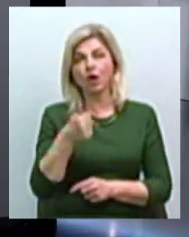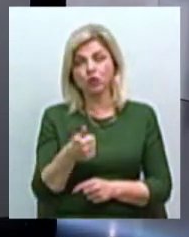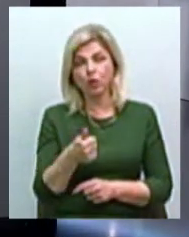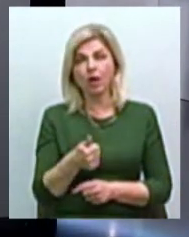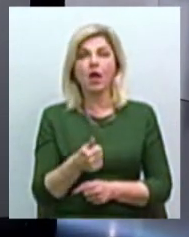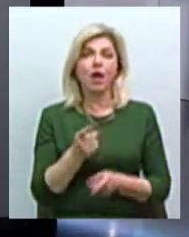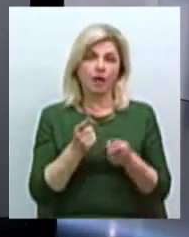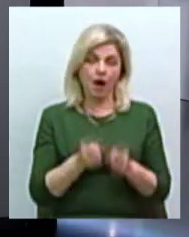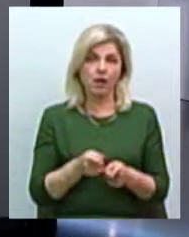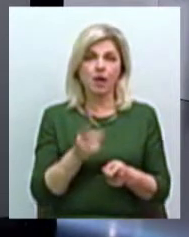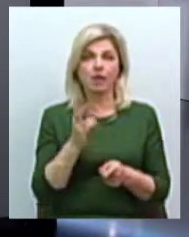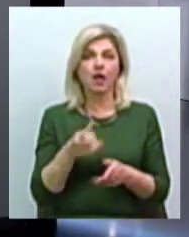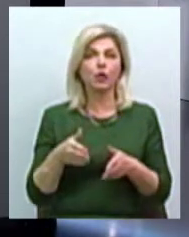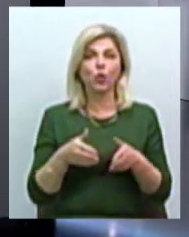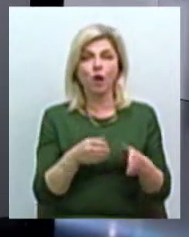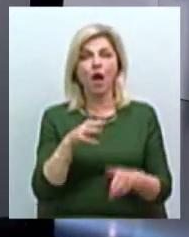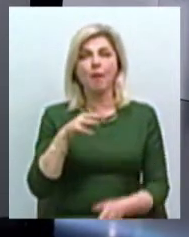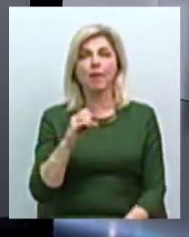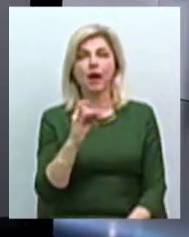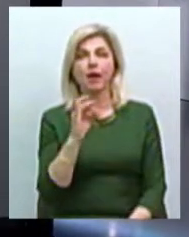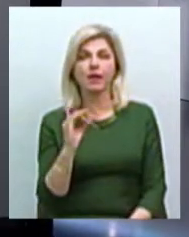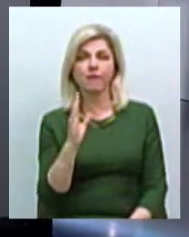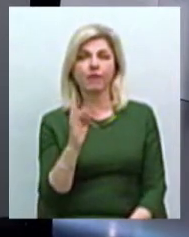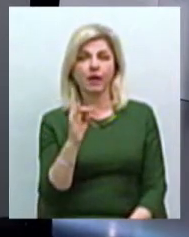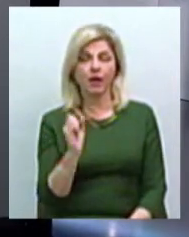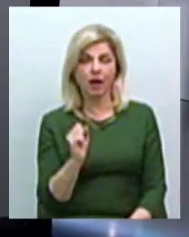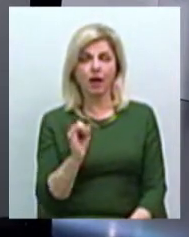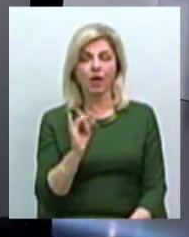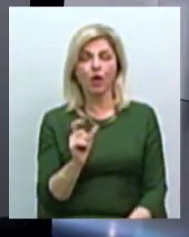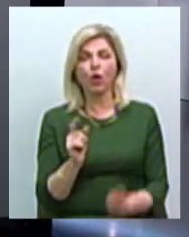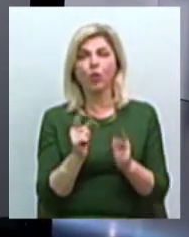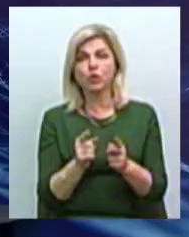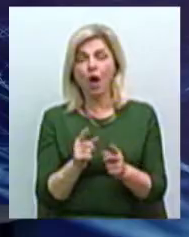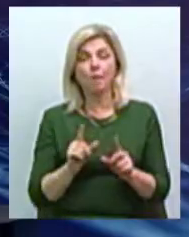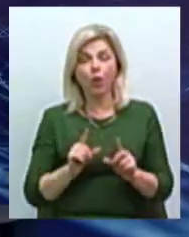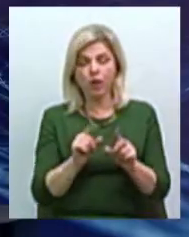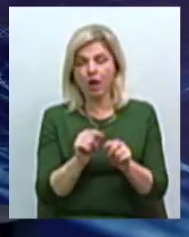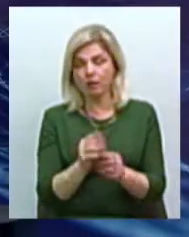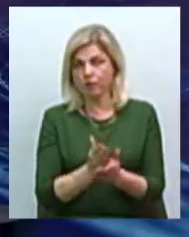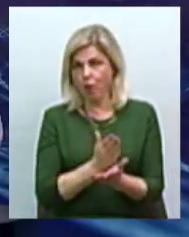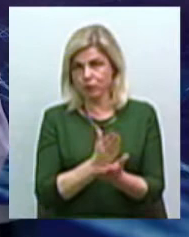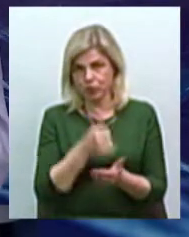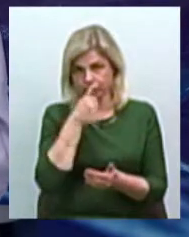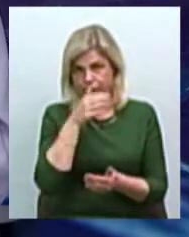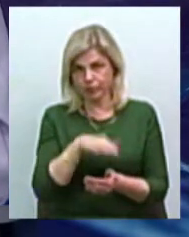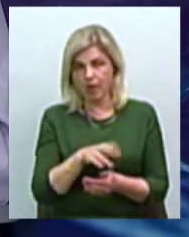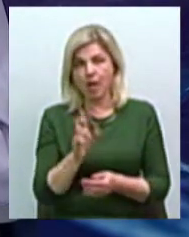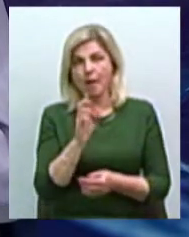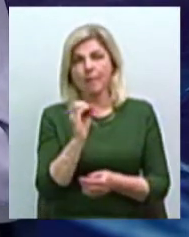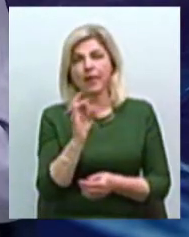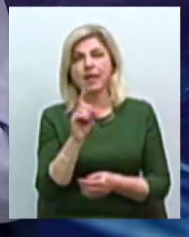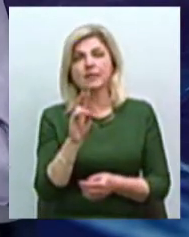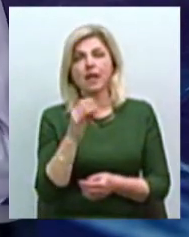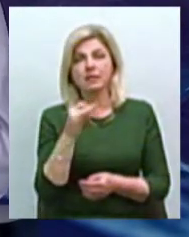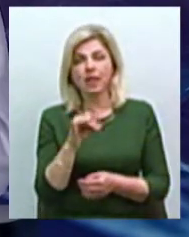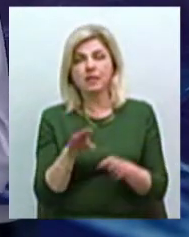дорогу Мар'ївко-Мар'яне, як кусочок, це проїхати взагалі невозможно. Скажемо так, Березанський район, посередньо